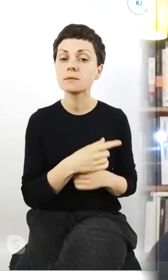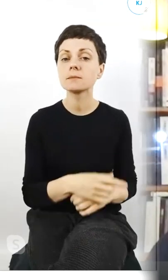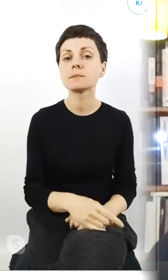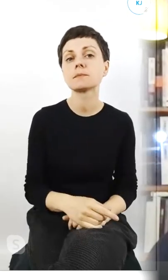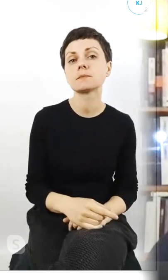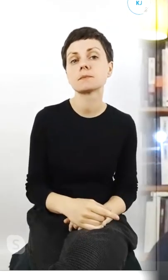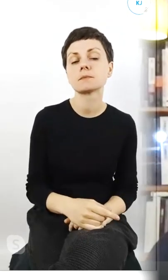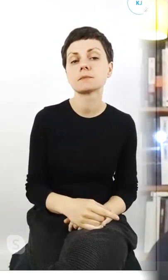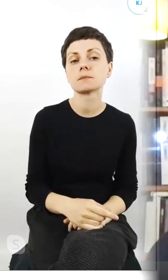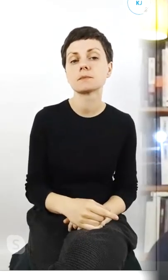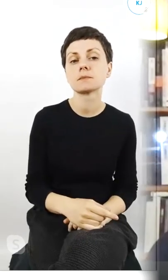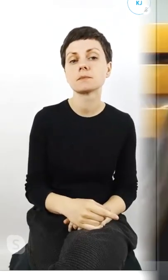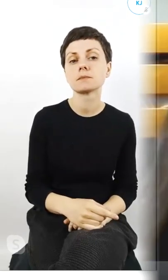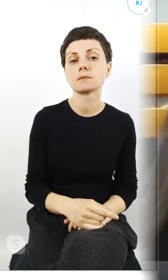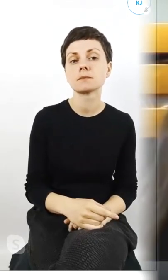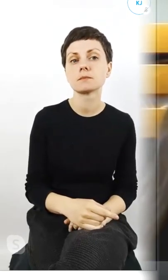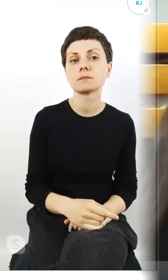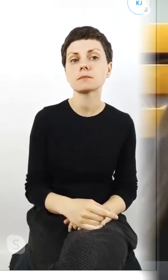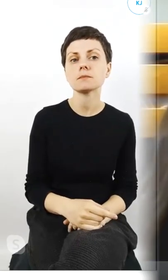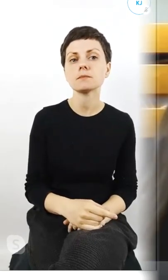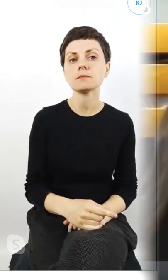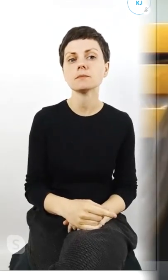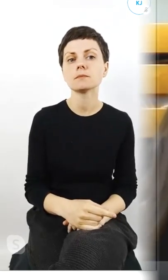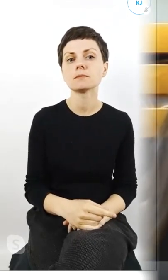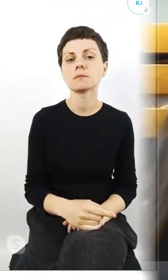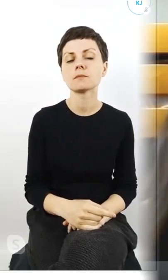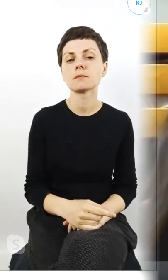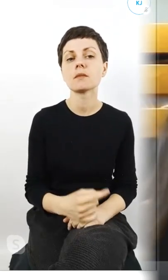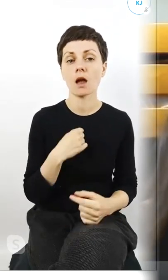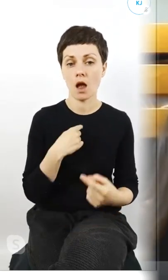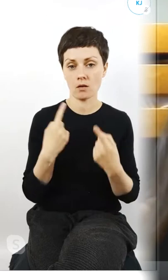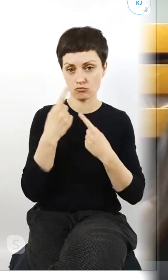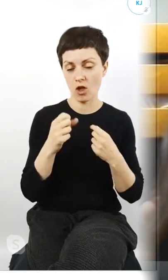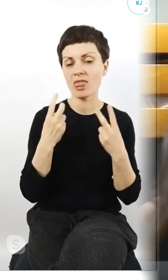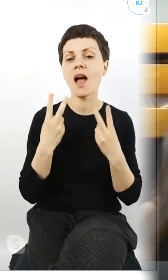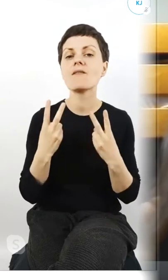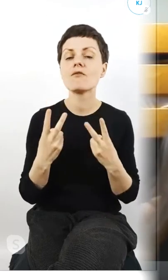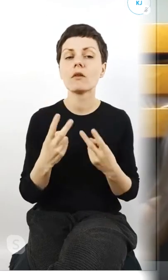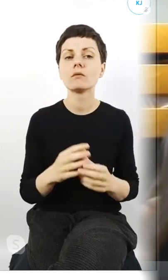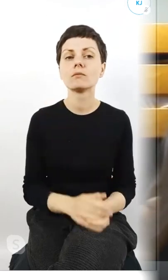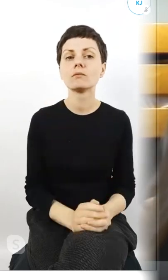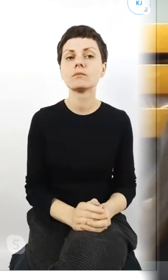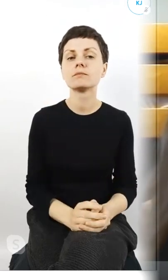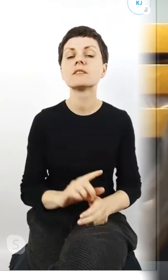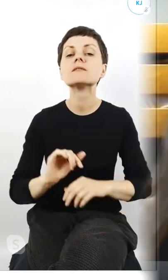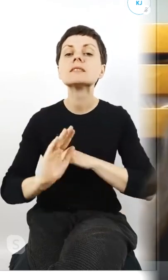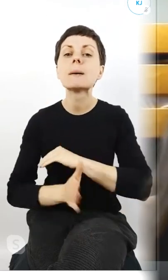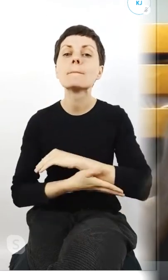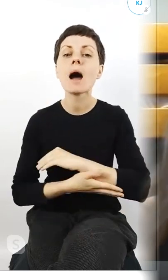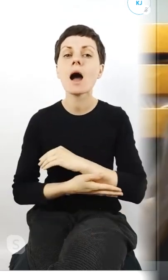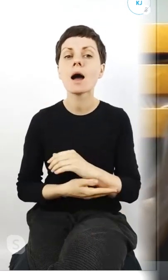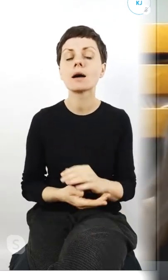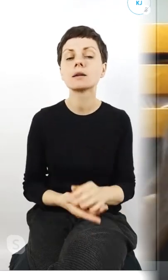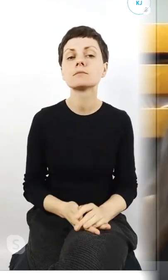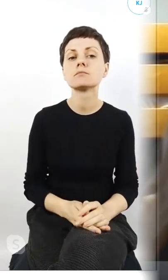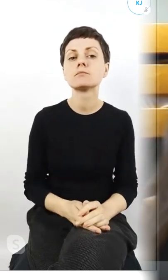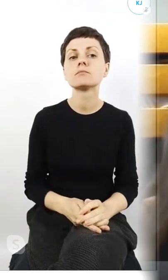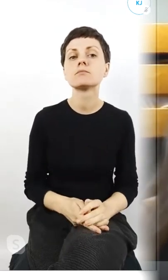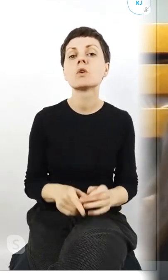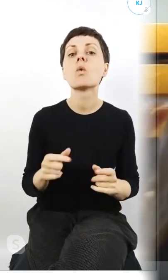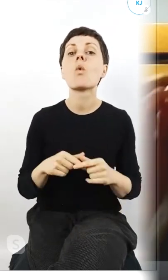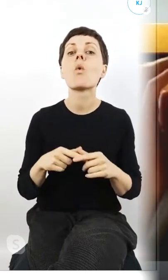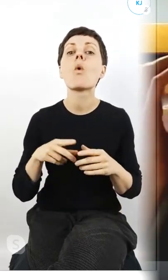Czy idziemy? Ja myślę, że najważniejsze jest wsparcie, które dajemy sobie w tych